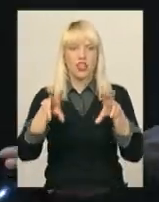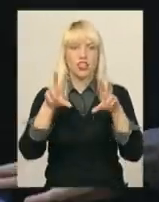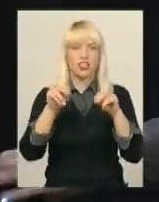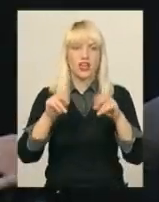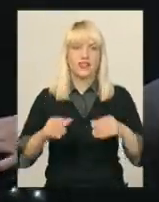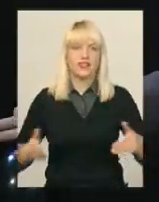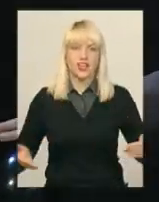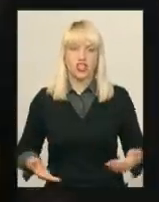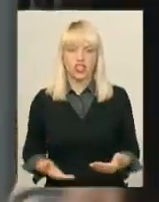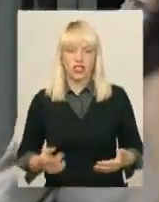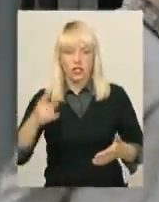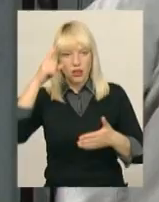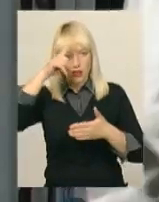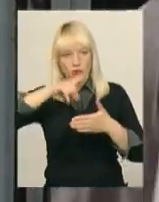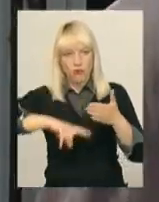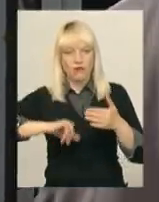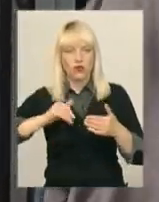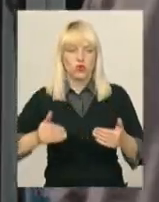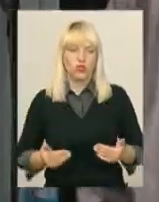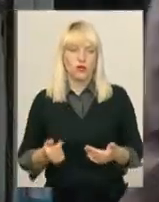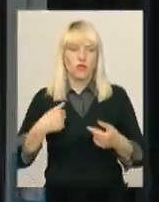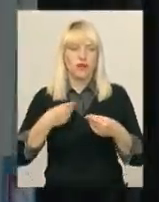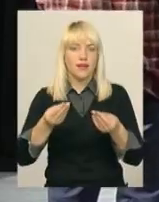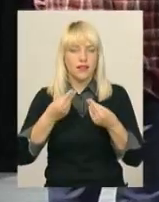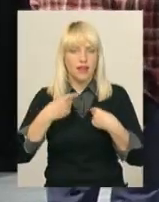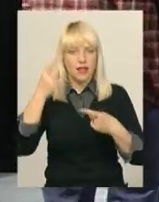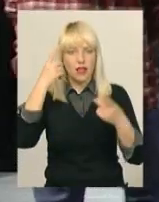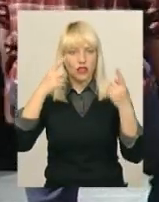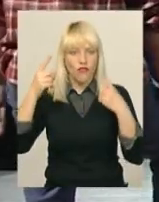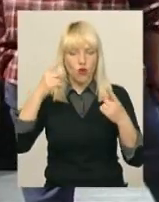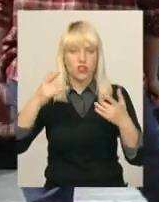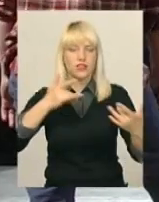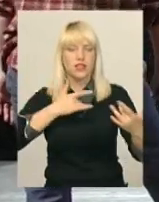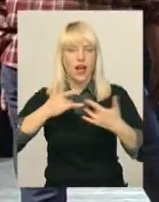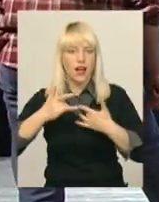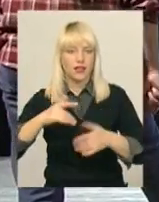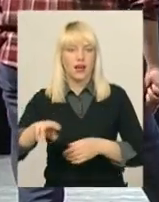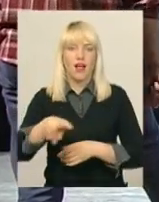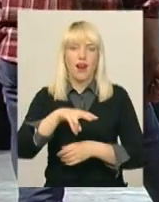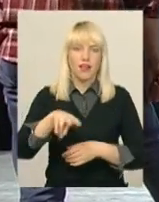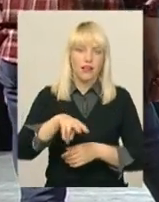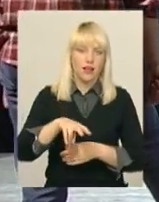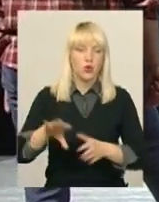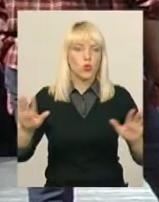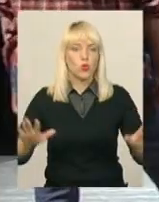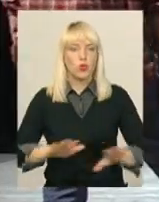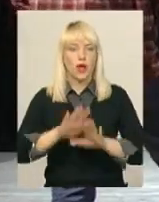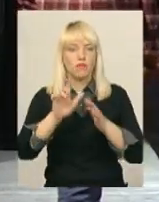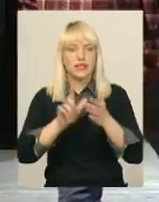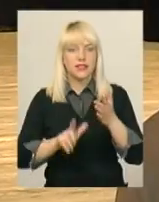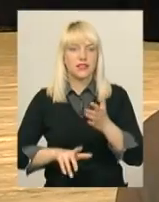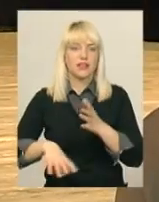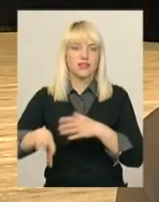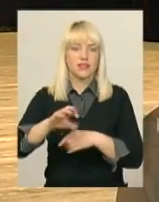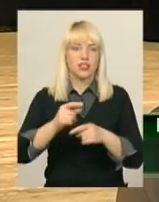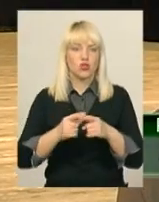і впевненість у житті мені надає творчість. Саме театр, література, пісні і все, що навколо цього.